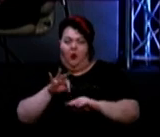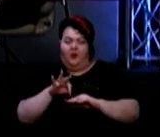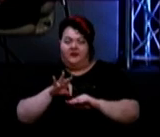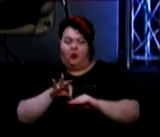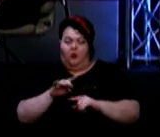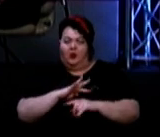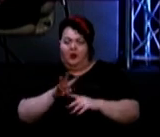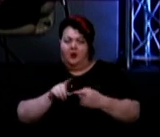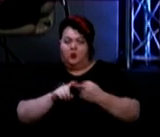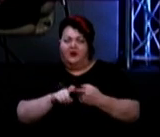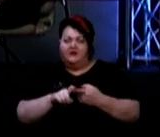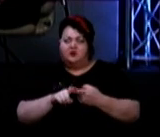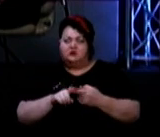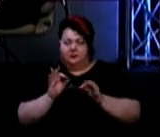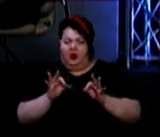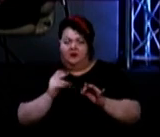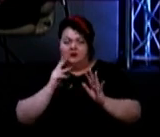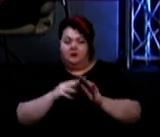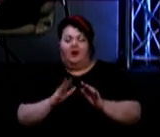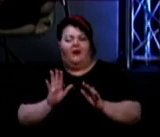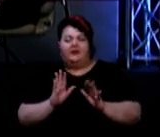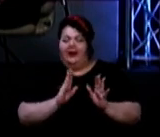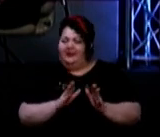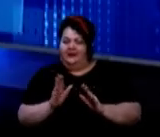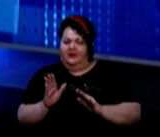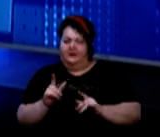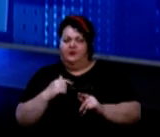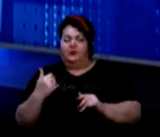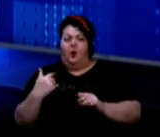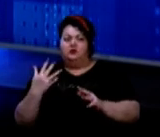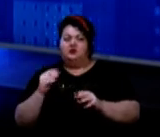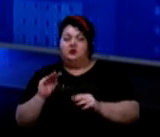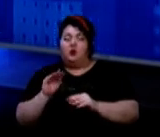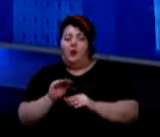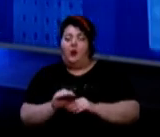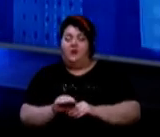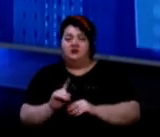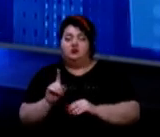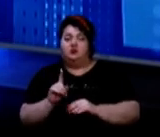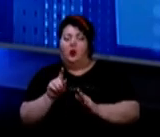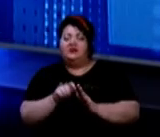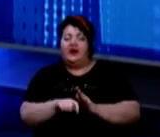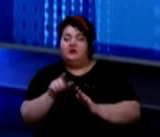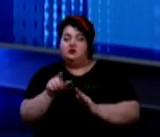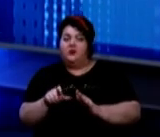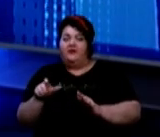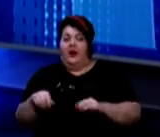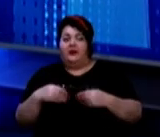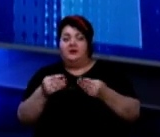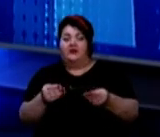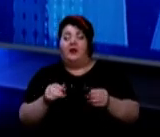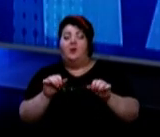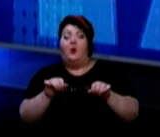небезпечний? Правильно ми зрозуміти. Ну, не тільки. Я хочу ще доповнити те, що тестування масове дасть